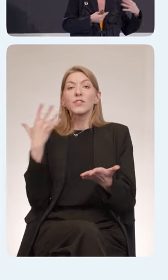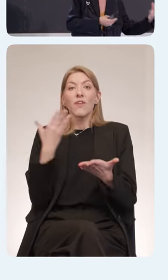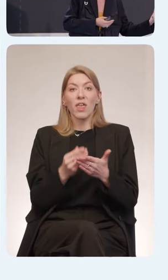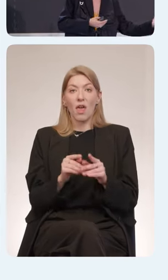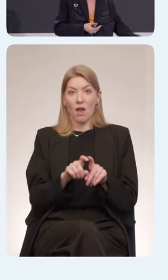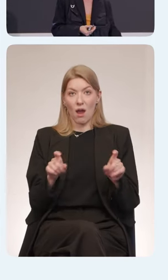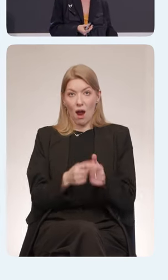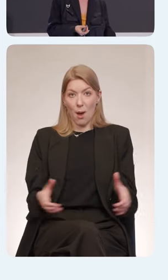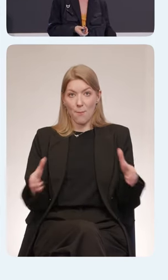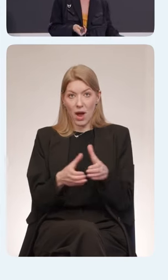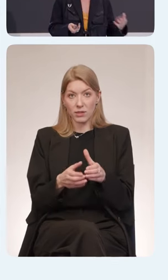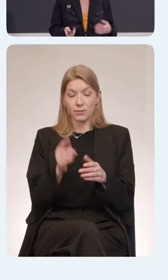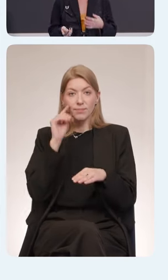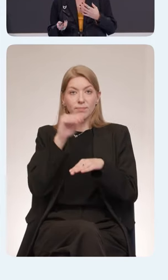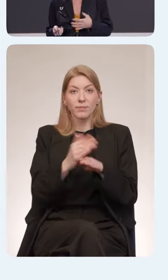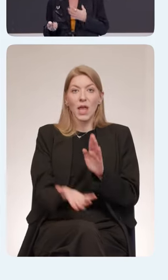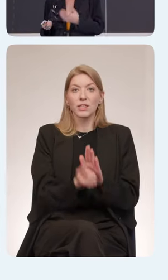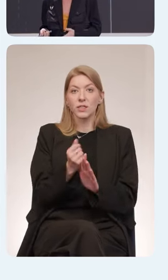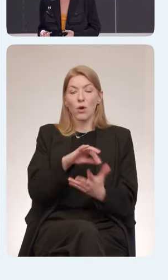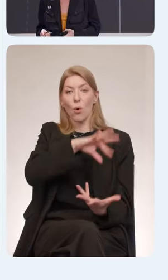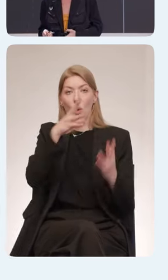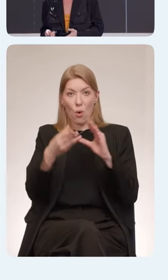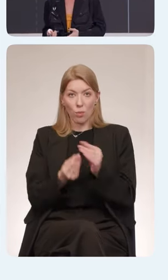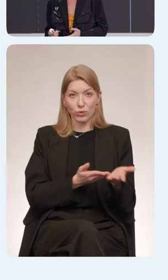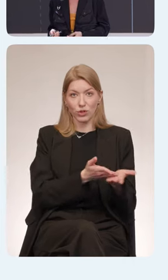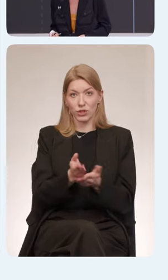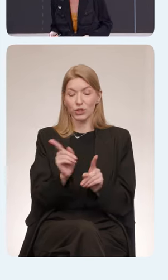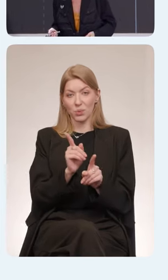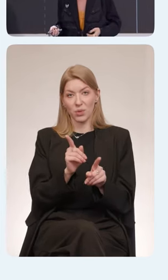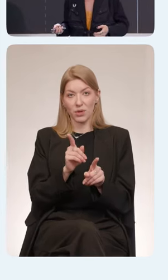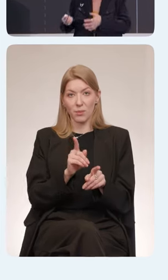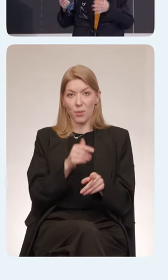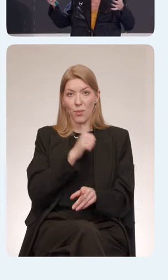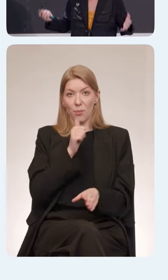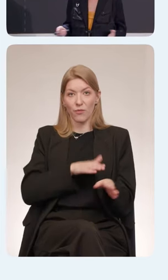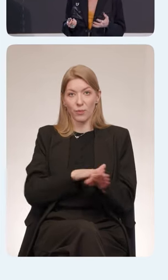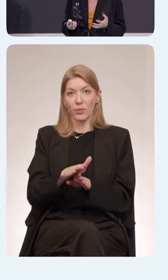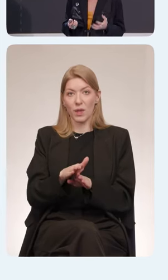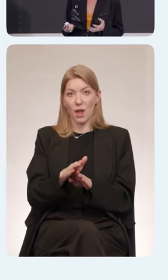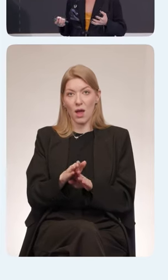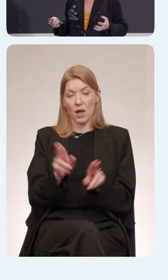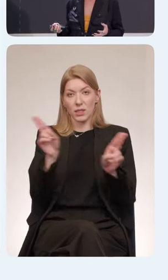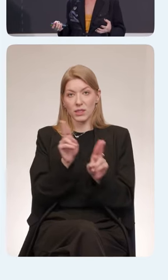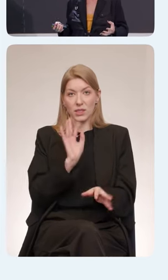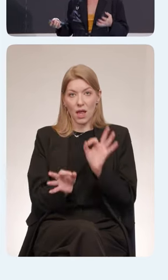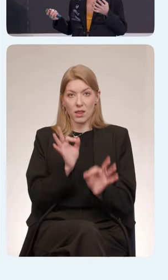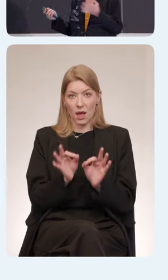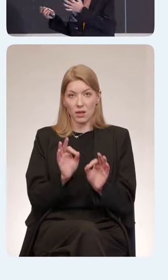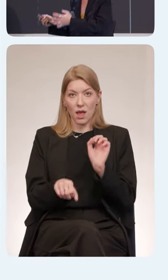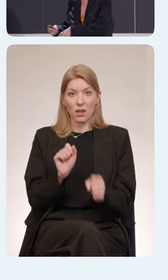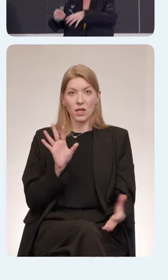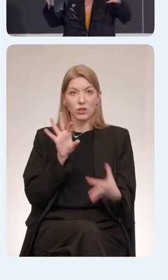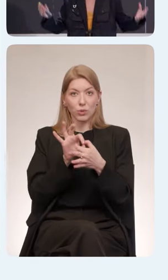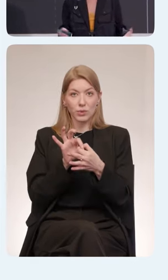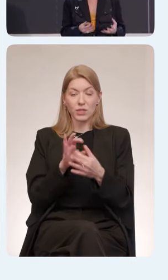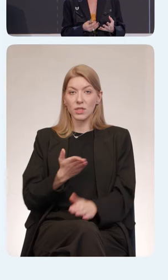вам будет удобнее встраиваться в эти процессы, с тем, чтобы соблюдать стандарты доступности. Наши продуктовые процессы похожи на Double